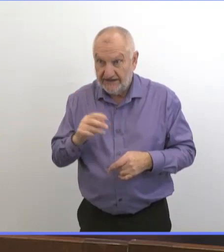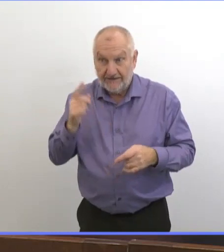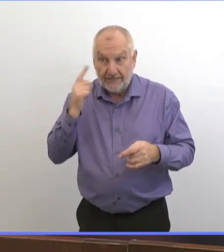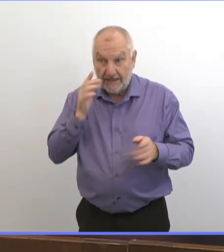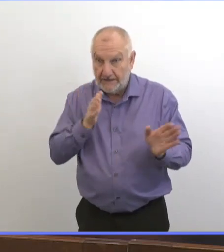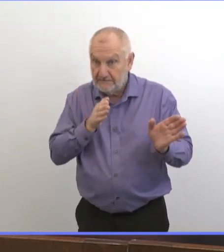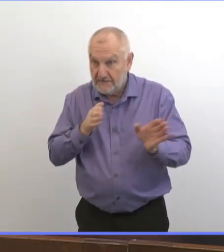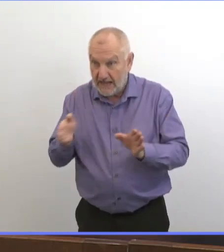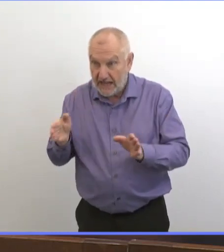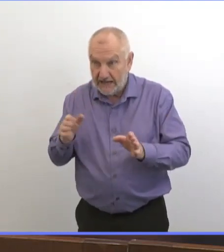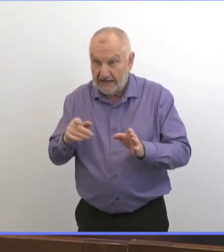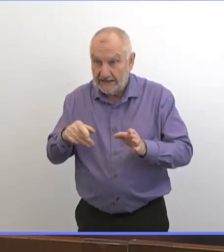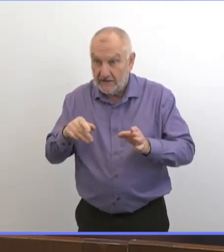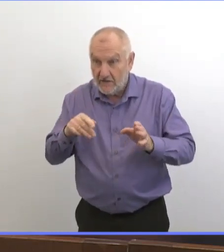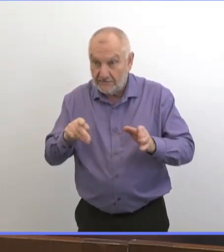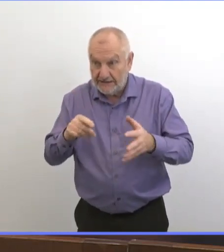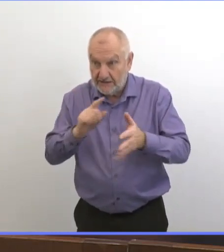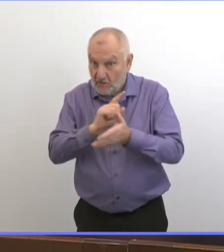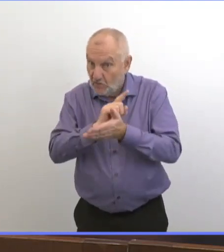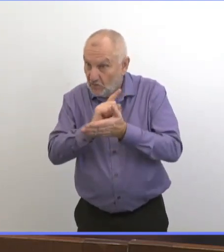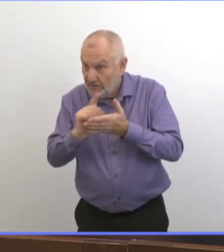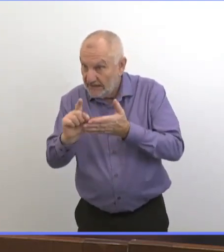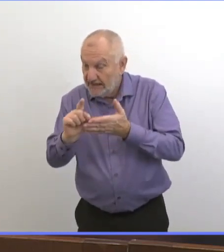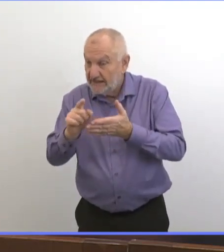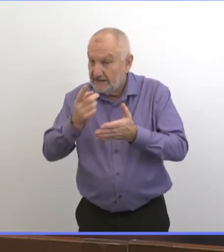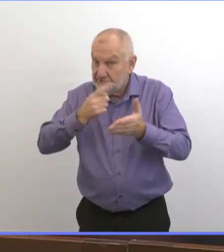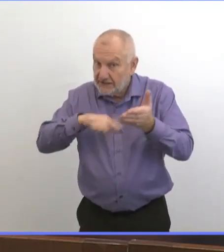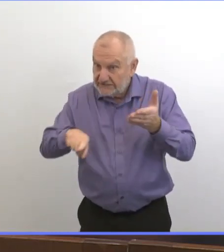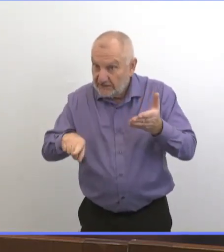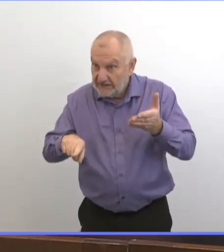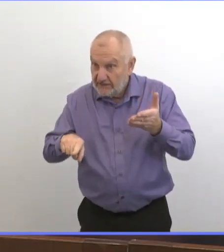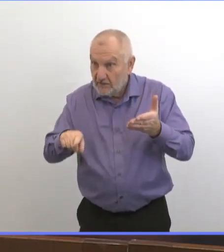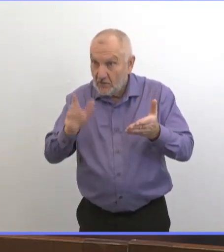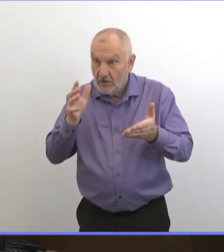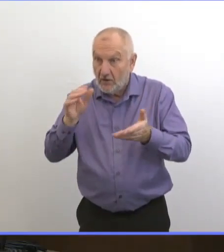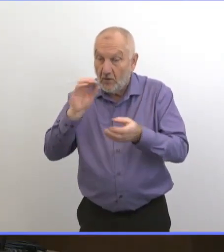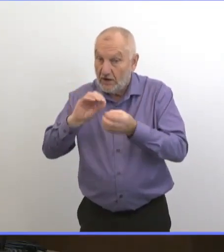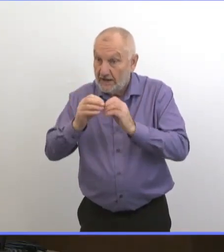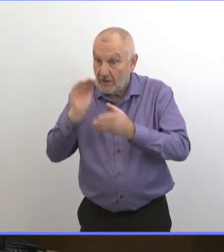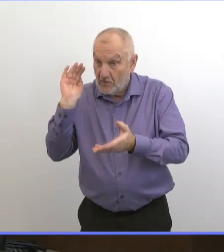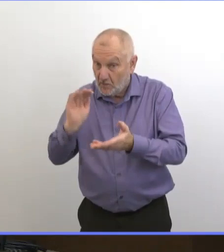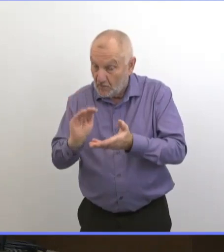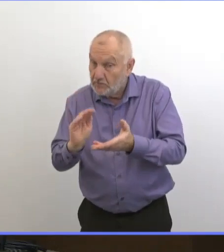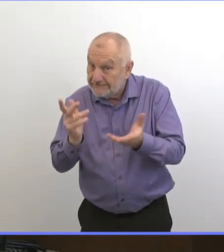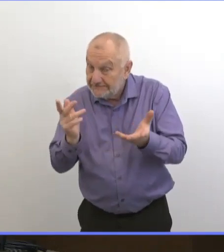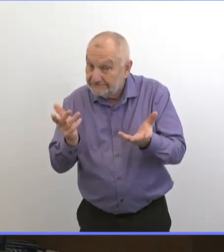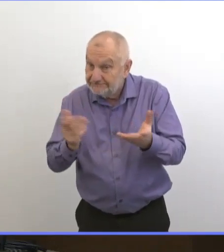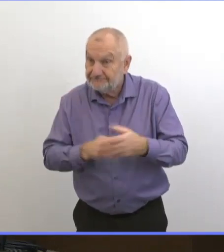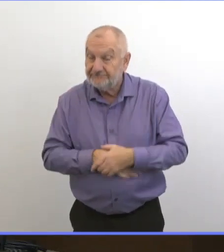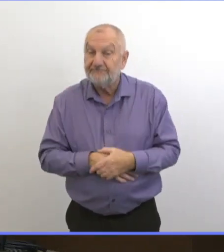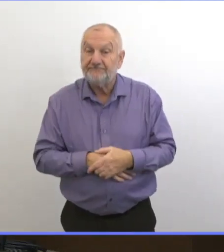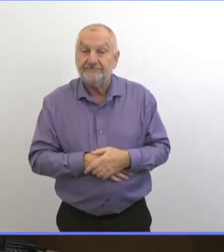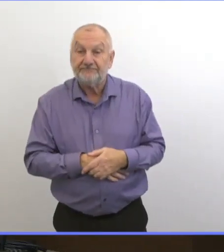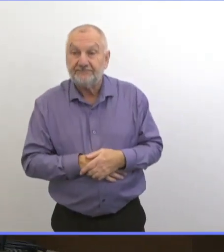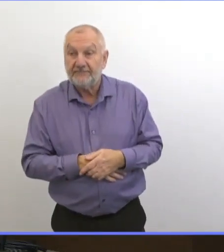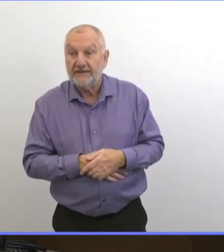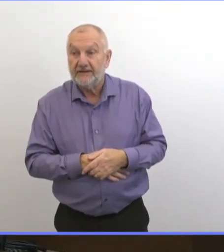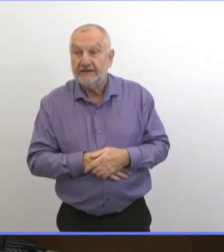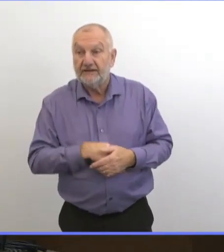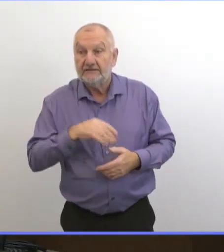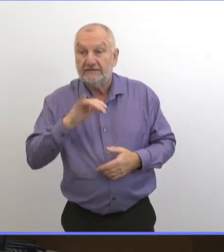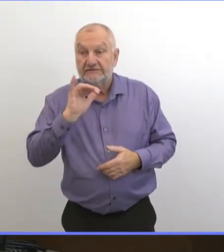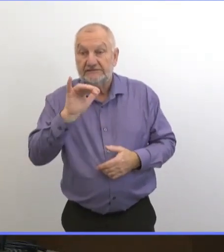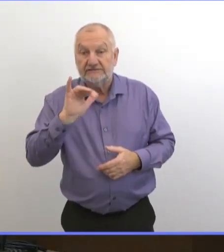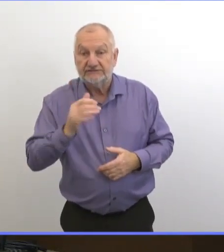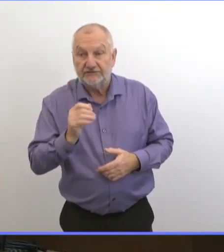Et je pense que les cours vont reprendre dans les semaines à venir, si tout reste au même niveau. de